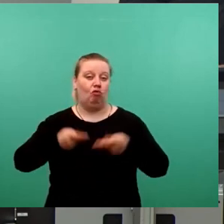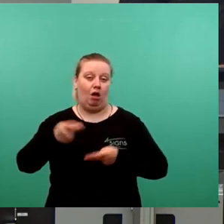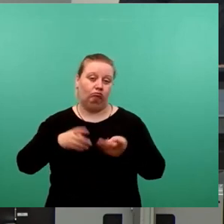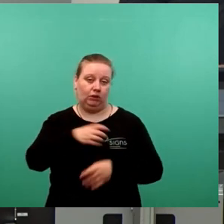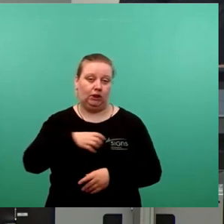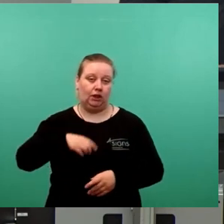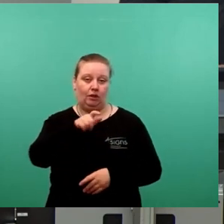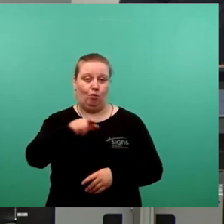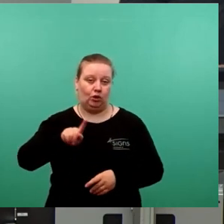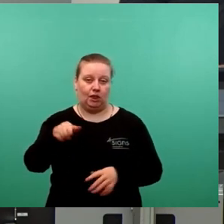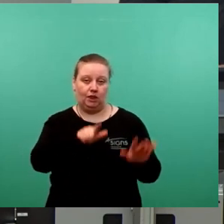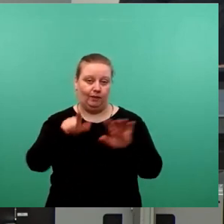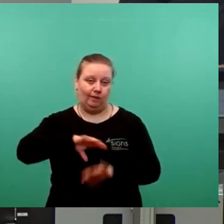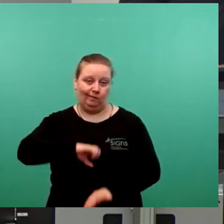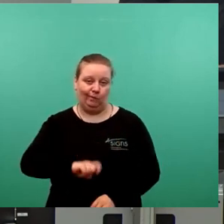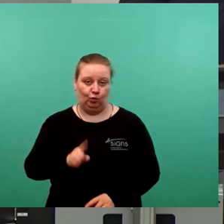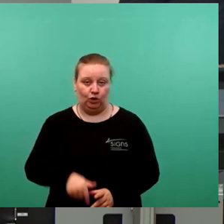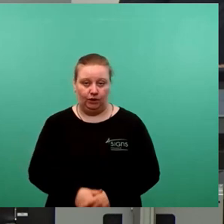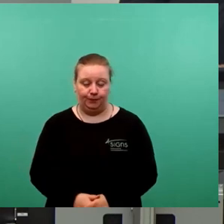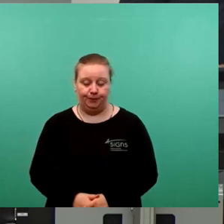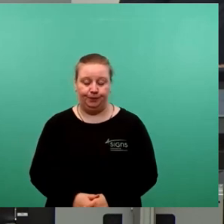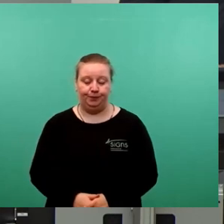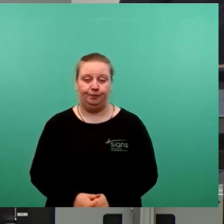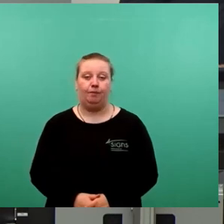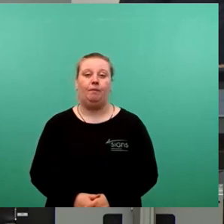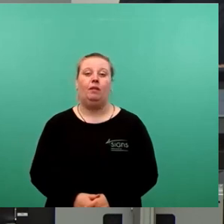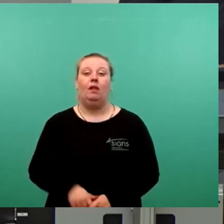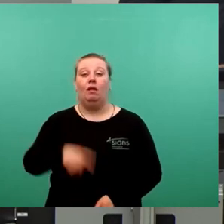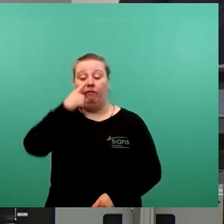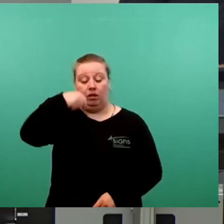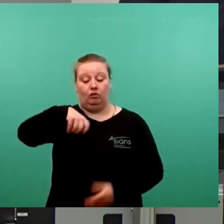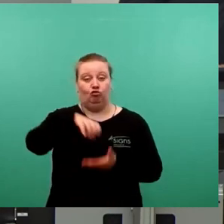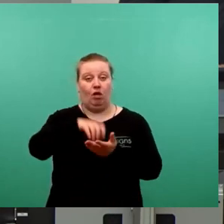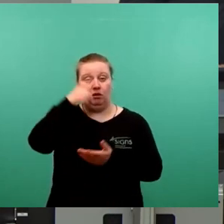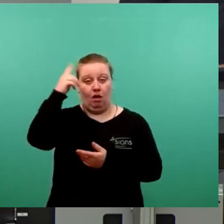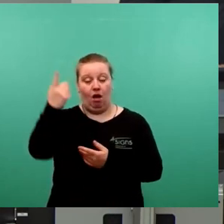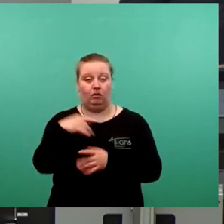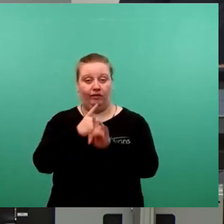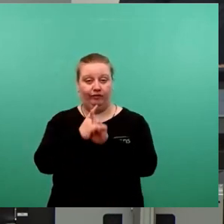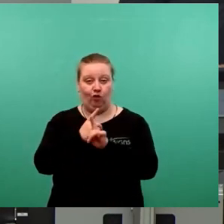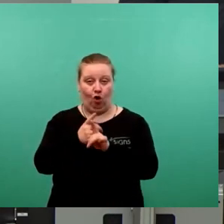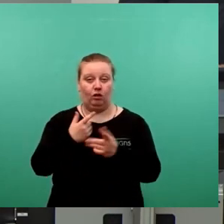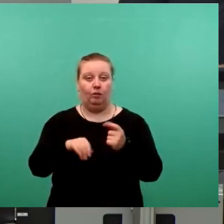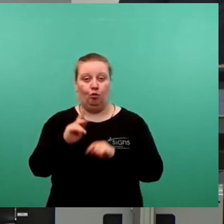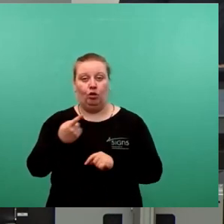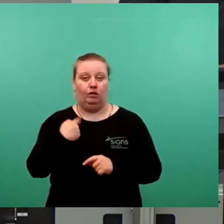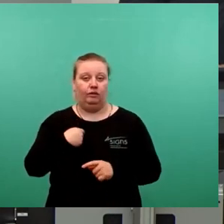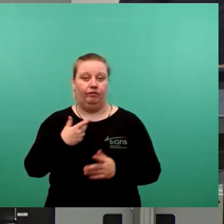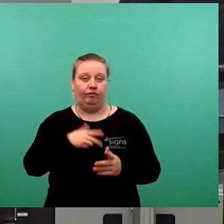nächsten sieben Jahren davontragen. Wenn der Stadtrat dem Ausschussbericht folgt, wäre das ein Novum bei der